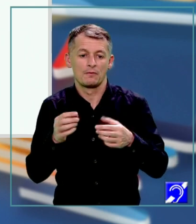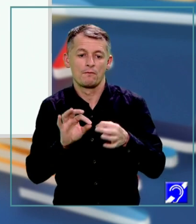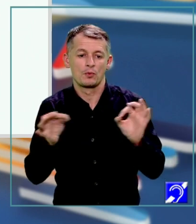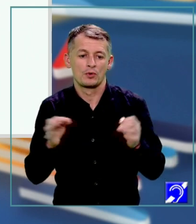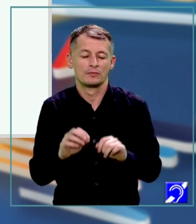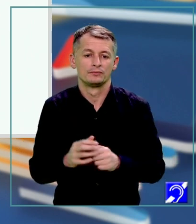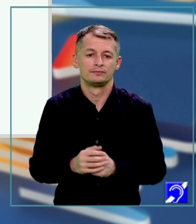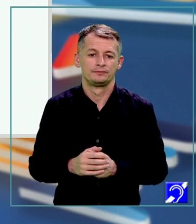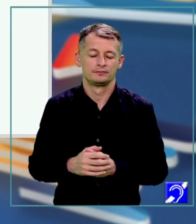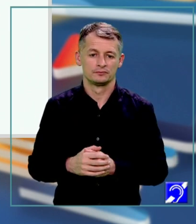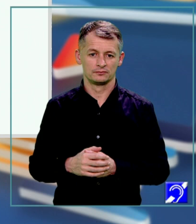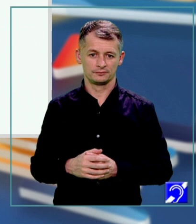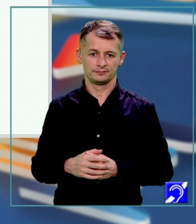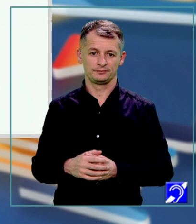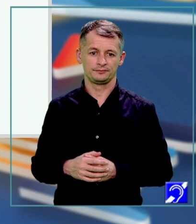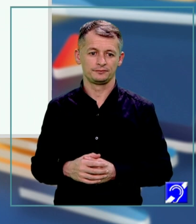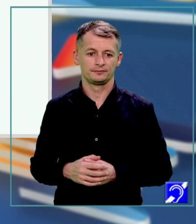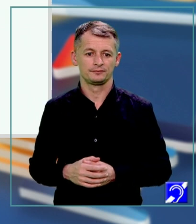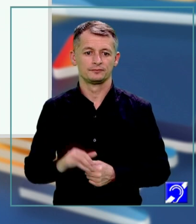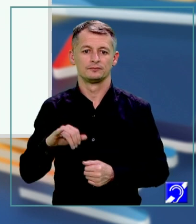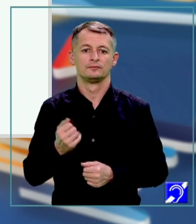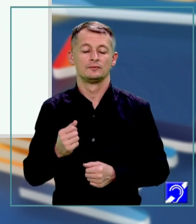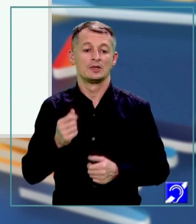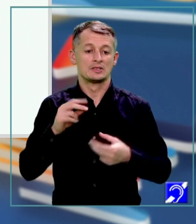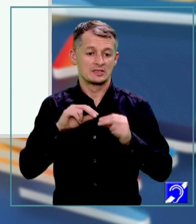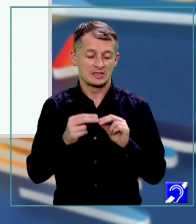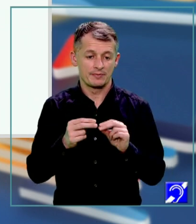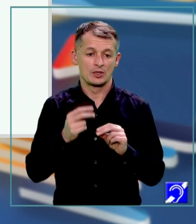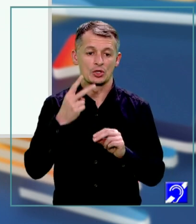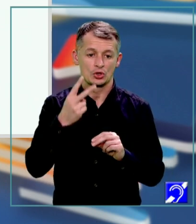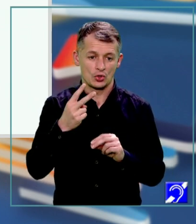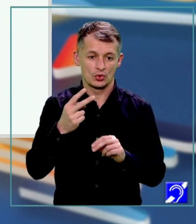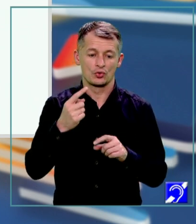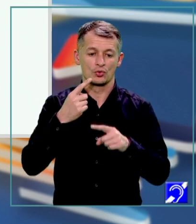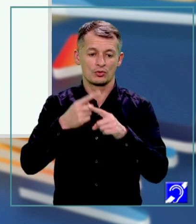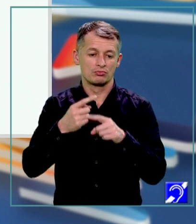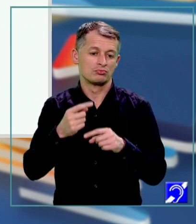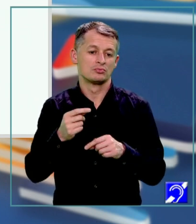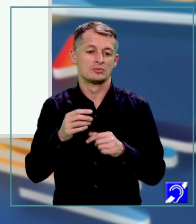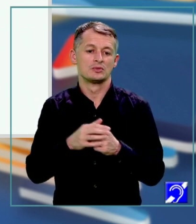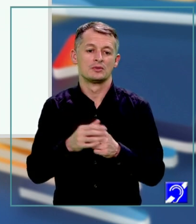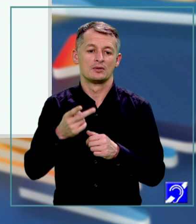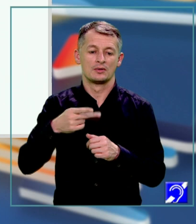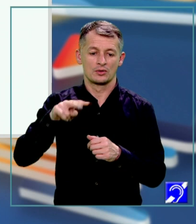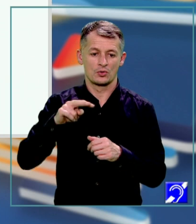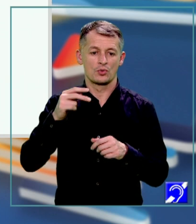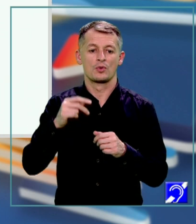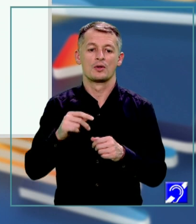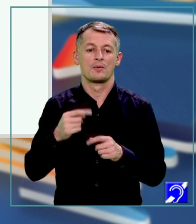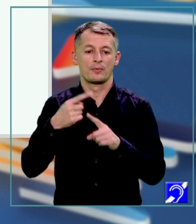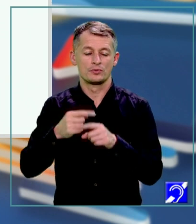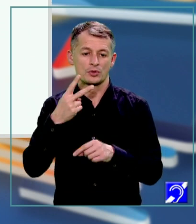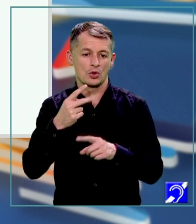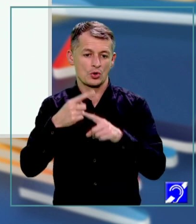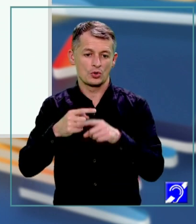2x totul la pătrat. Plus 2AB înseamnă 2 ori 2x ori 1. Plus B pătrat 1 la pătrat